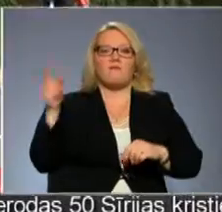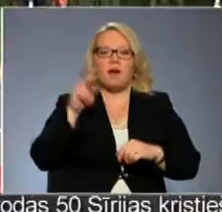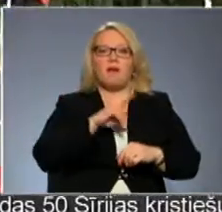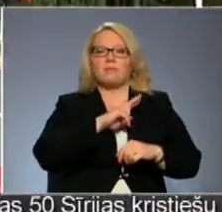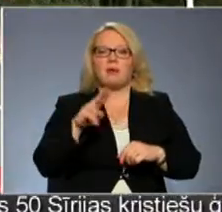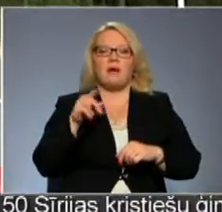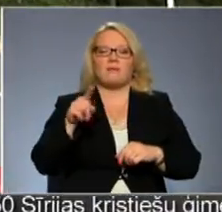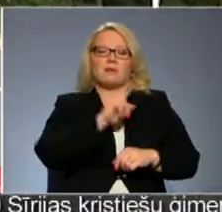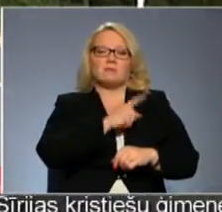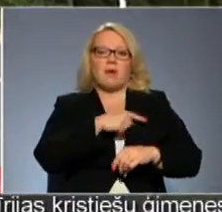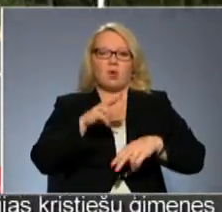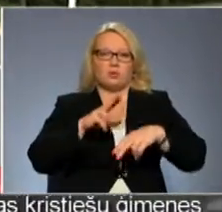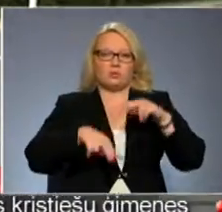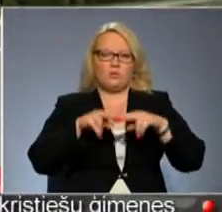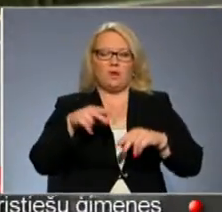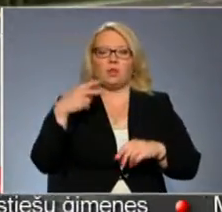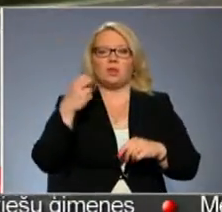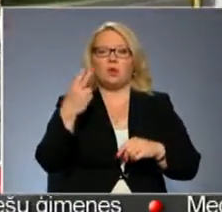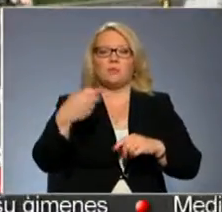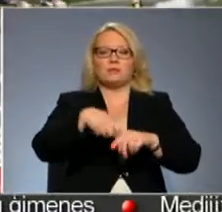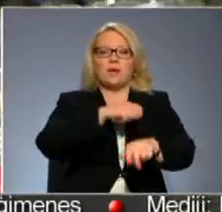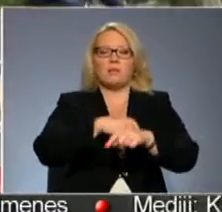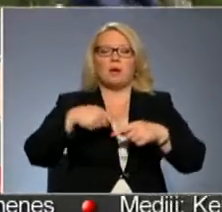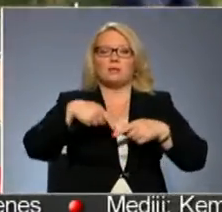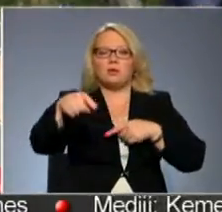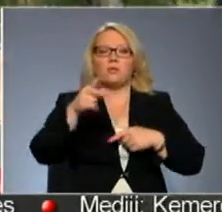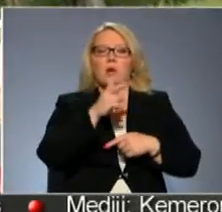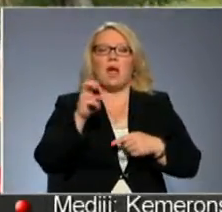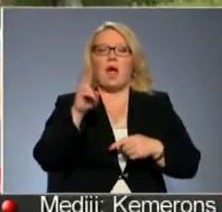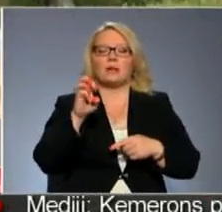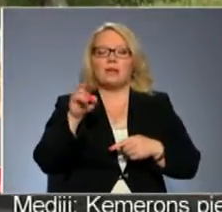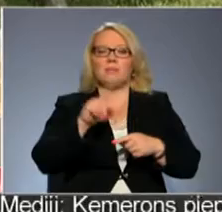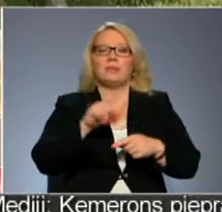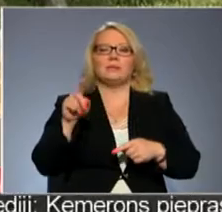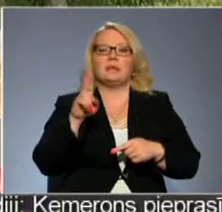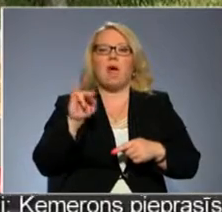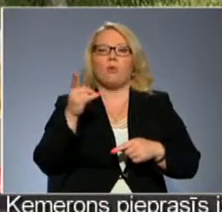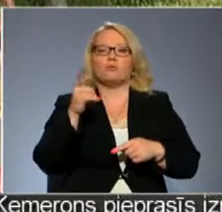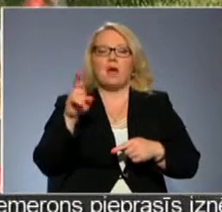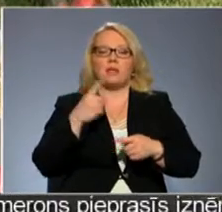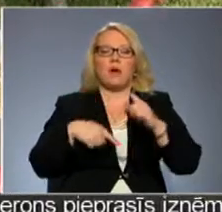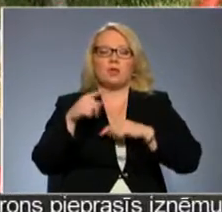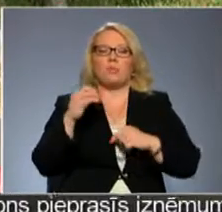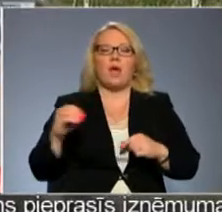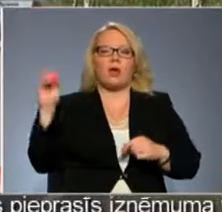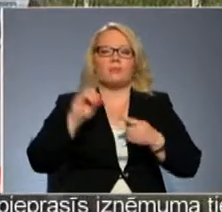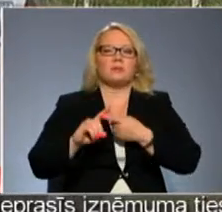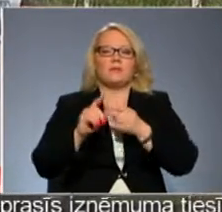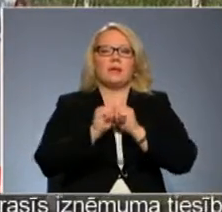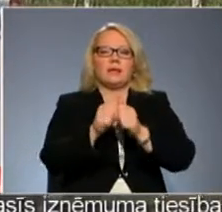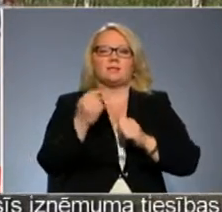uzbūvēt. Vairāk kā 12 kilometrus garais ceļa posms no kārķiem līdz naukšēniem atjaunots ar Eiropas Savienības līdzfinansējumu.